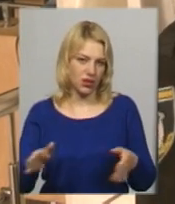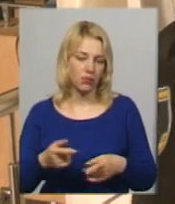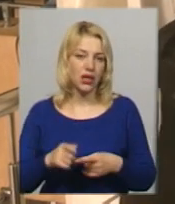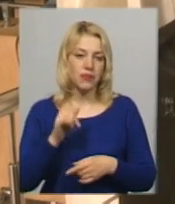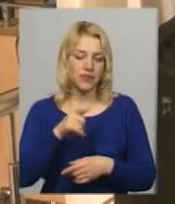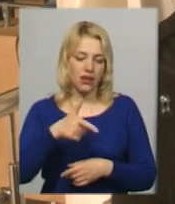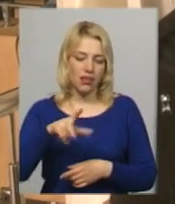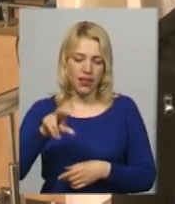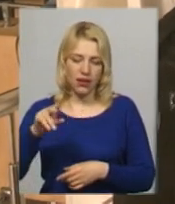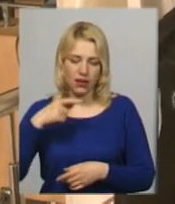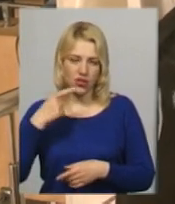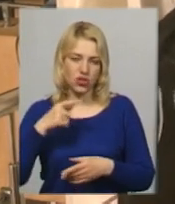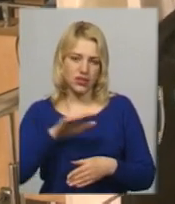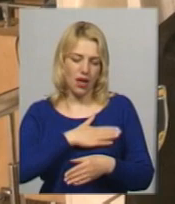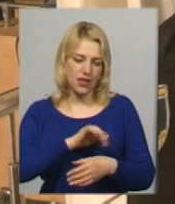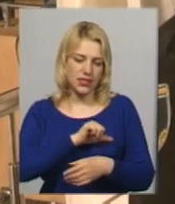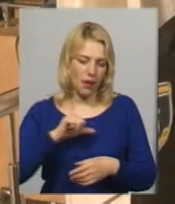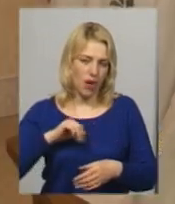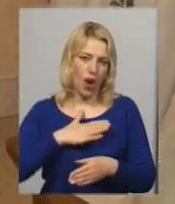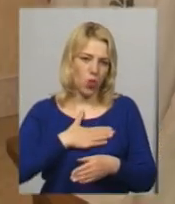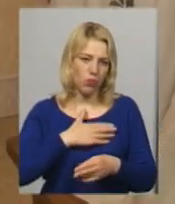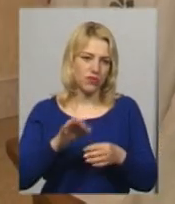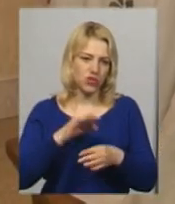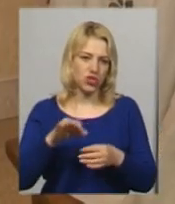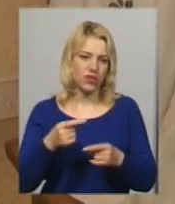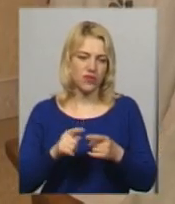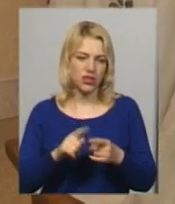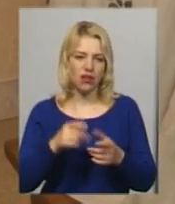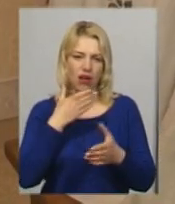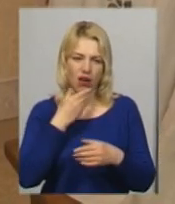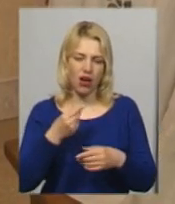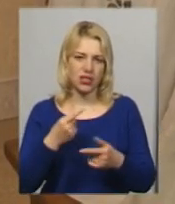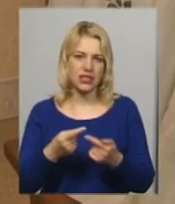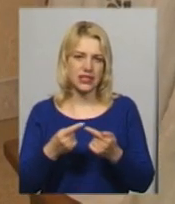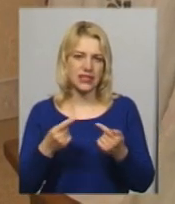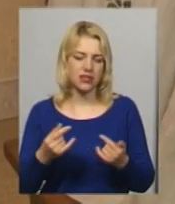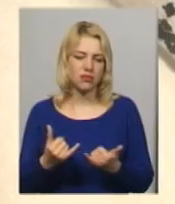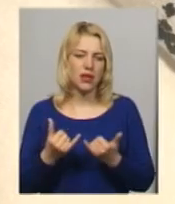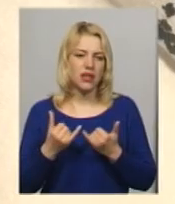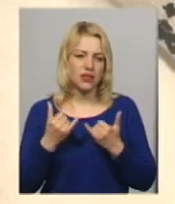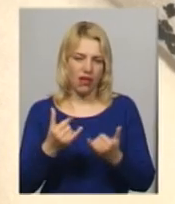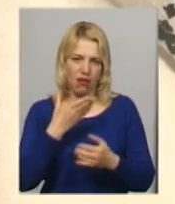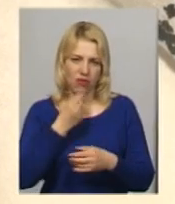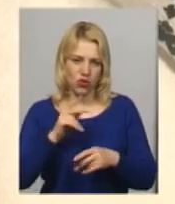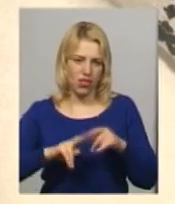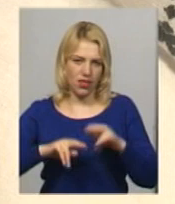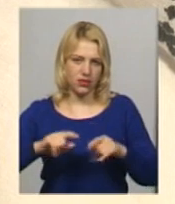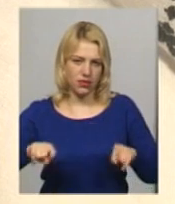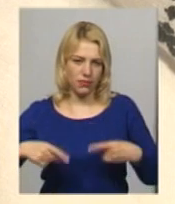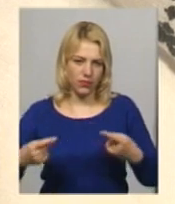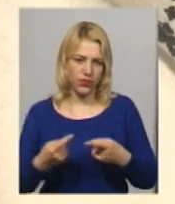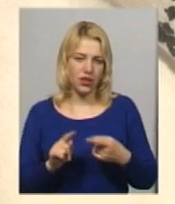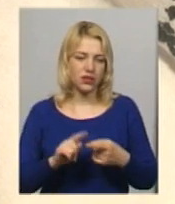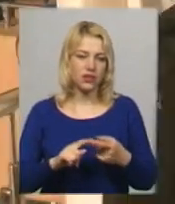каже, сама любить вишивати і вважає таке рокоділля дієвим засобом від поганого настрою. Та, каже, майстерності вишивальність минулих століть не